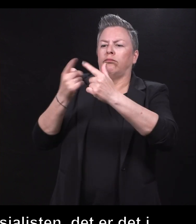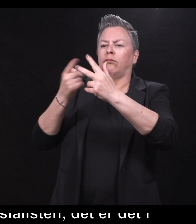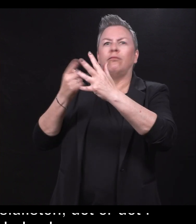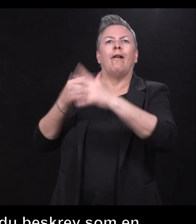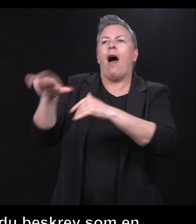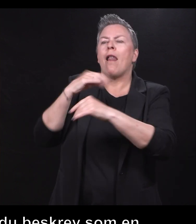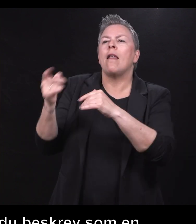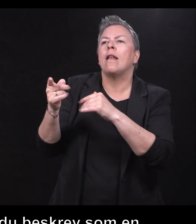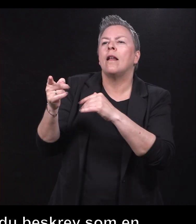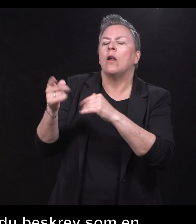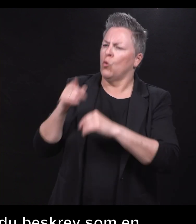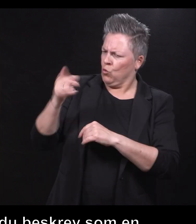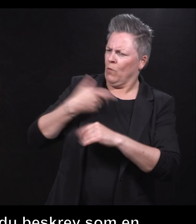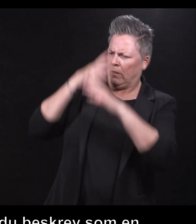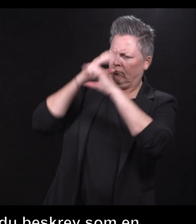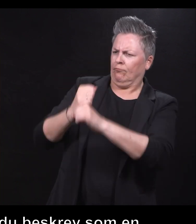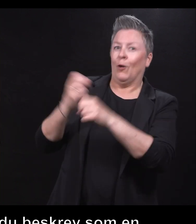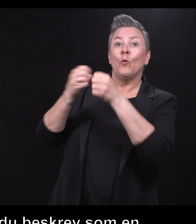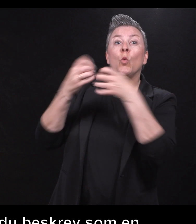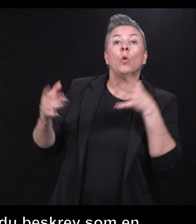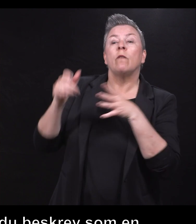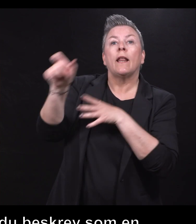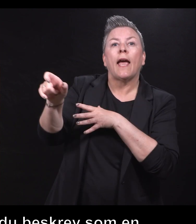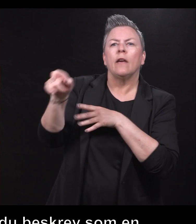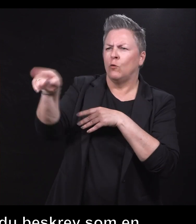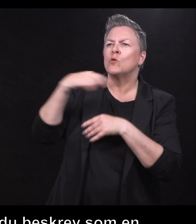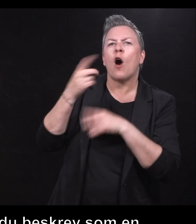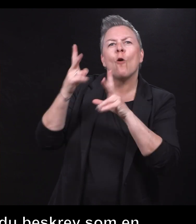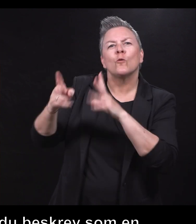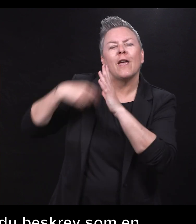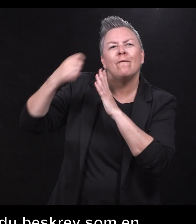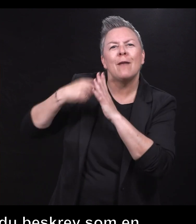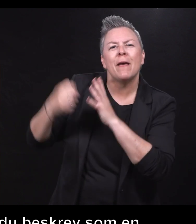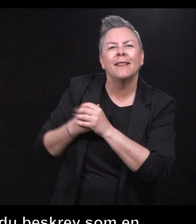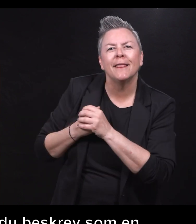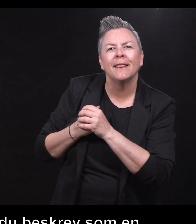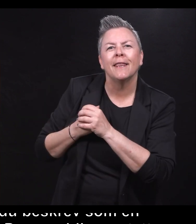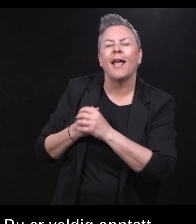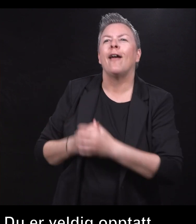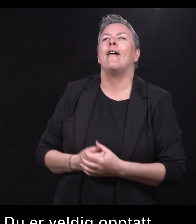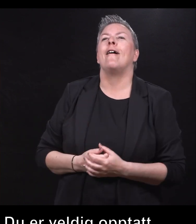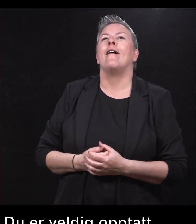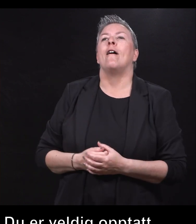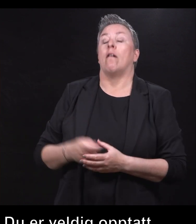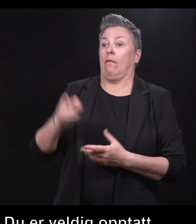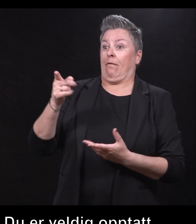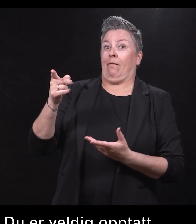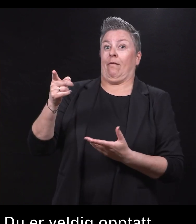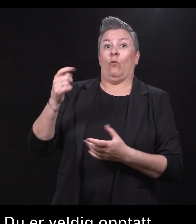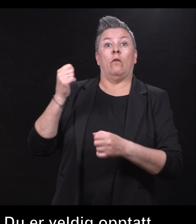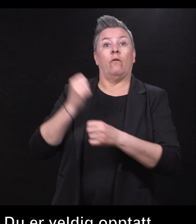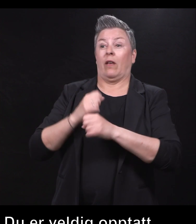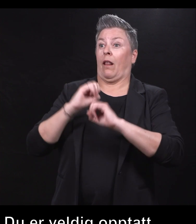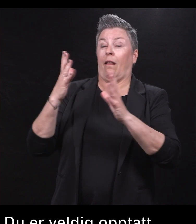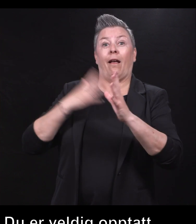Og du har vært veldig opptatt av å utvikle deg, det sa du jo i filmen, og det har du åpenbart gjort